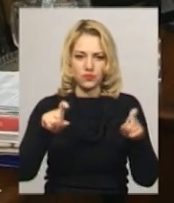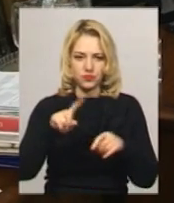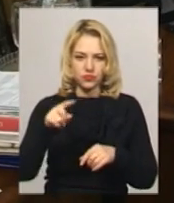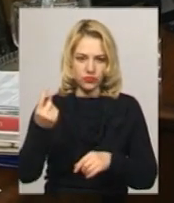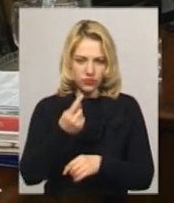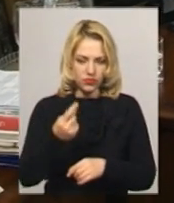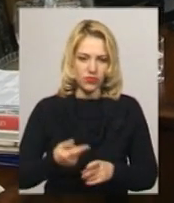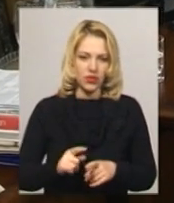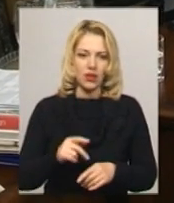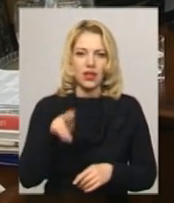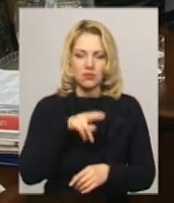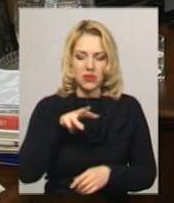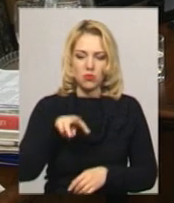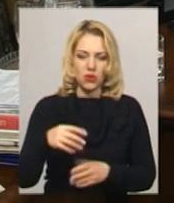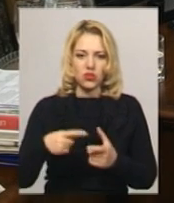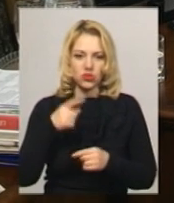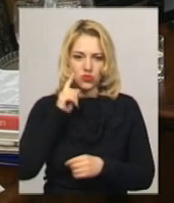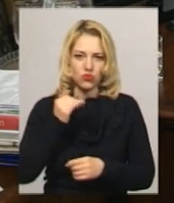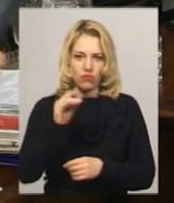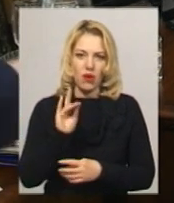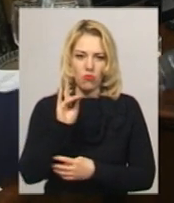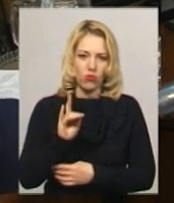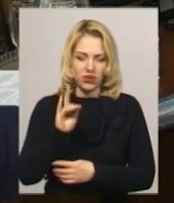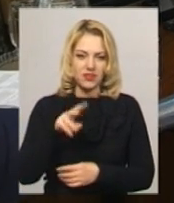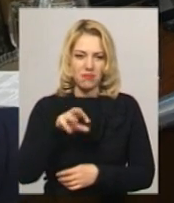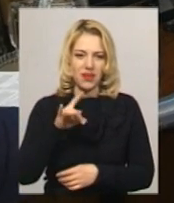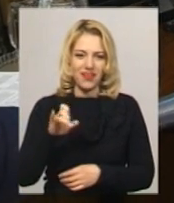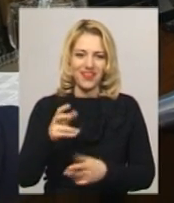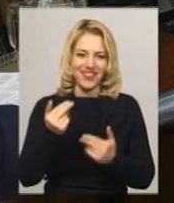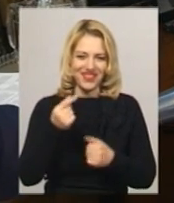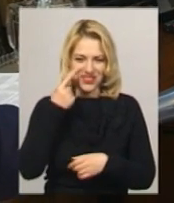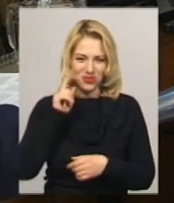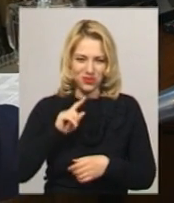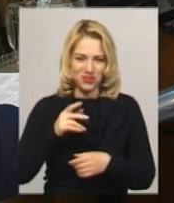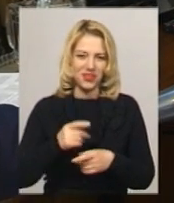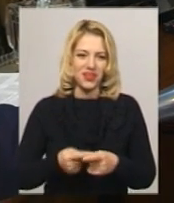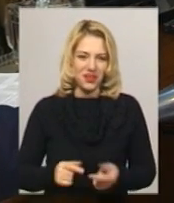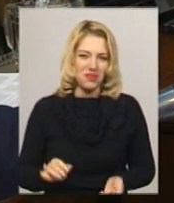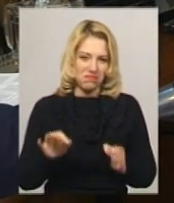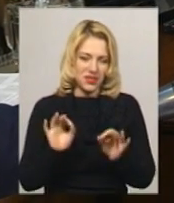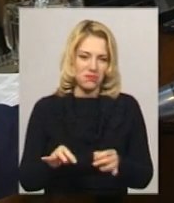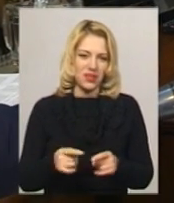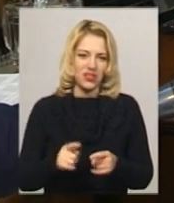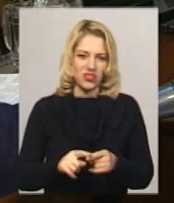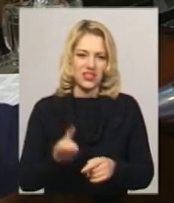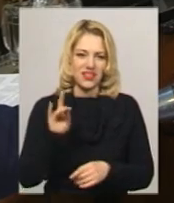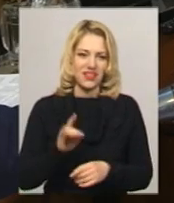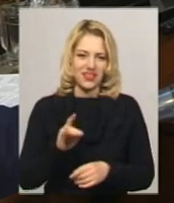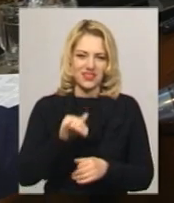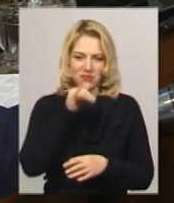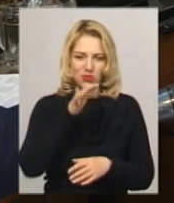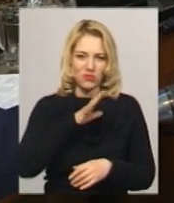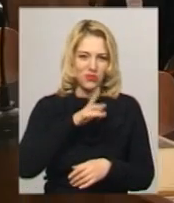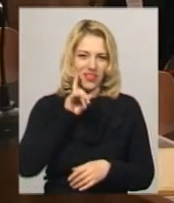Дмитро Миколаївич, чи зручно вам у кріслі мера? Ну так, зручно, безперечно, крісло мера не може бути